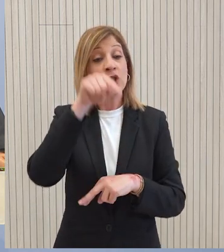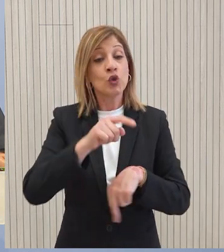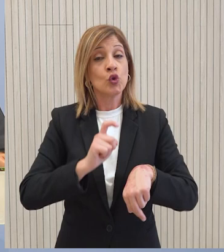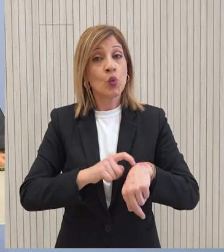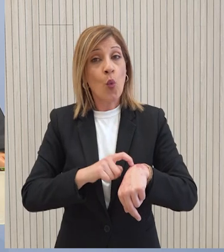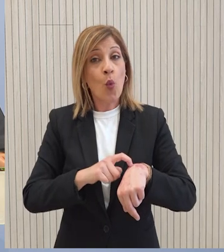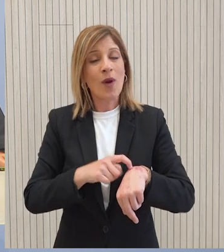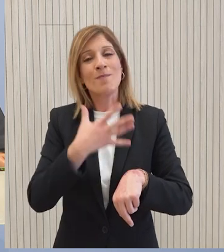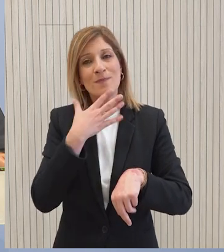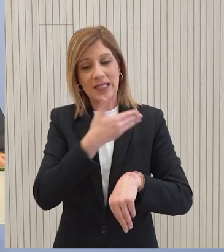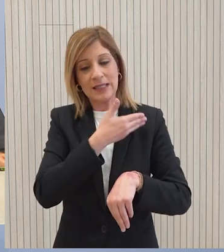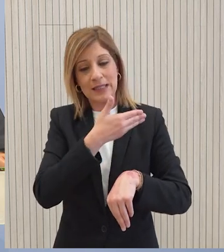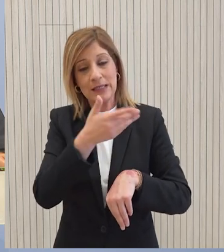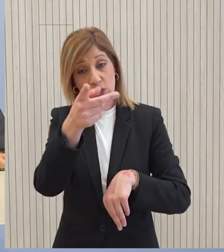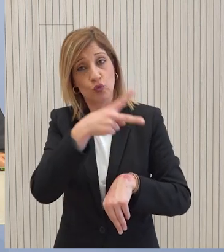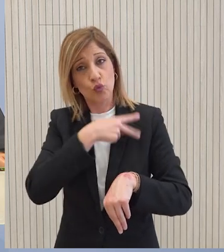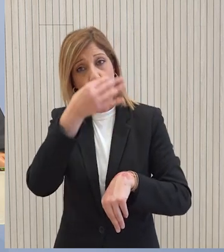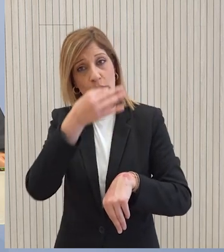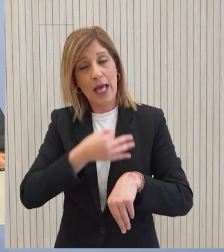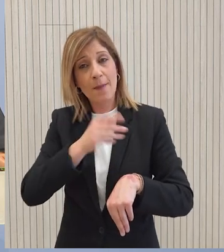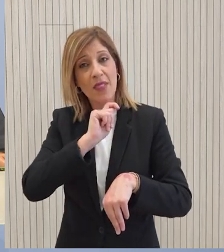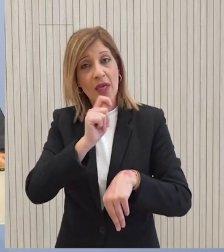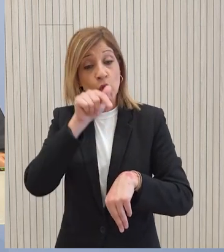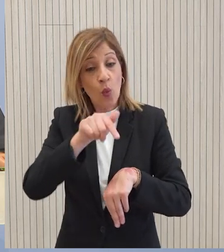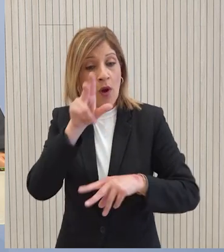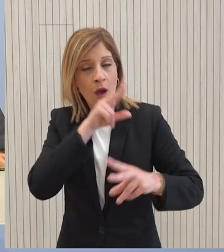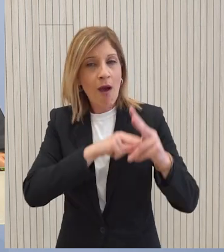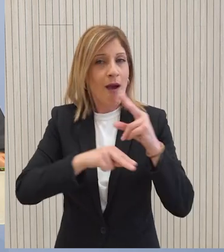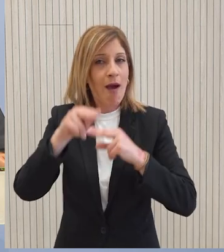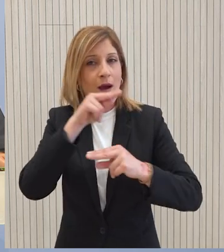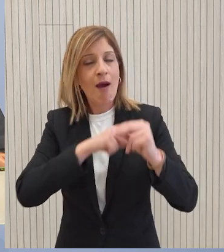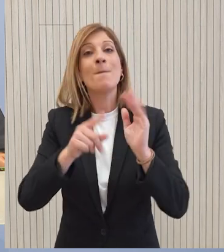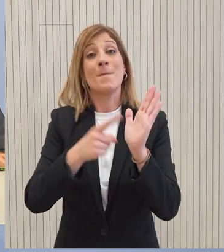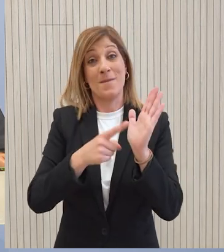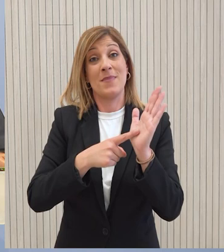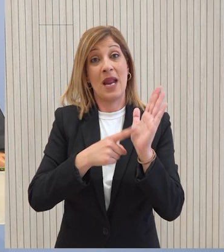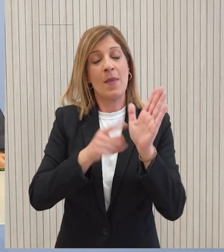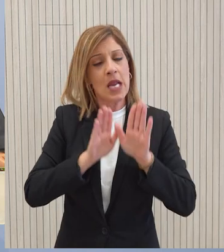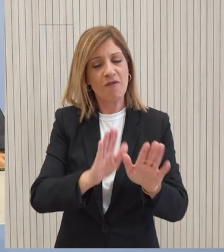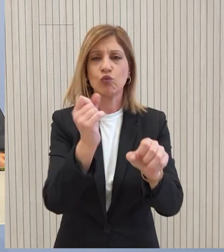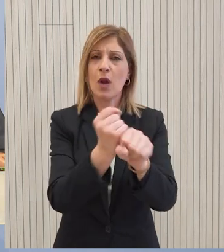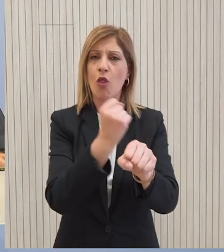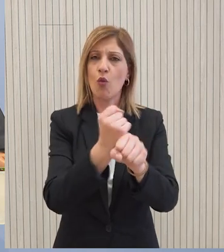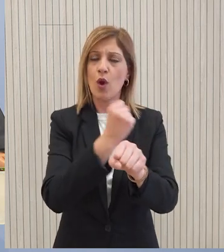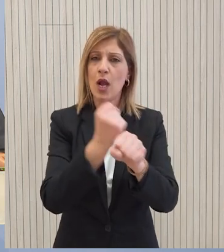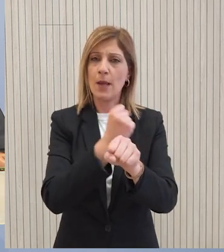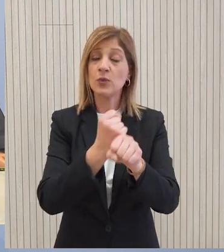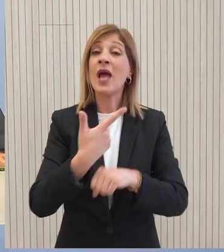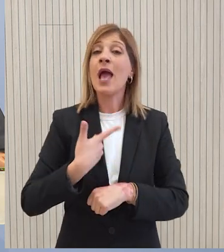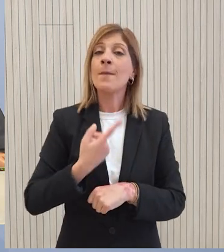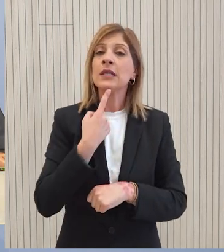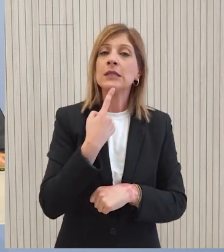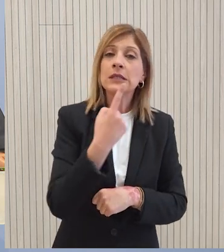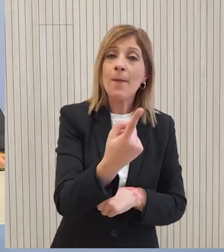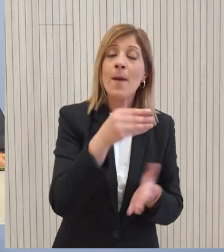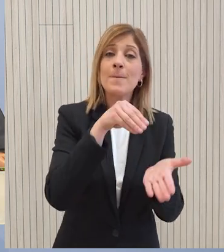όπως πολύ εύστοχα έχει ελεχθεί είναι η ώρα της διπλωματίας πρέπει να αφήσουμε την διπλωματία να εργαστεί το μήνυμα το οποίο εμείς θα